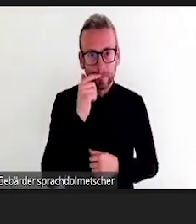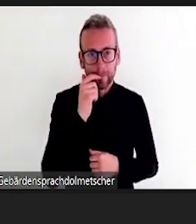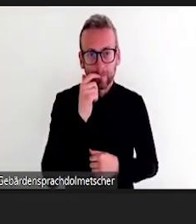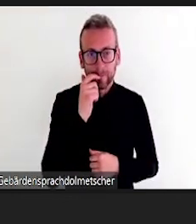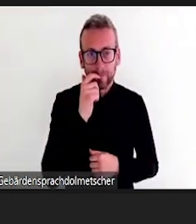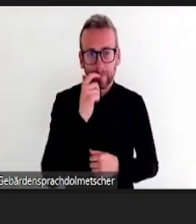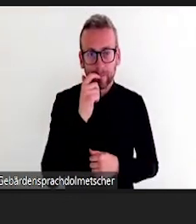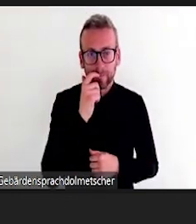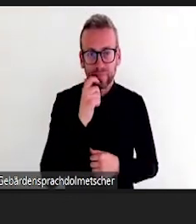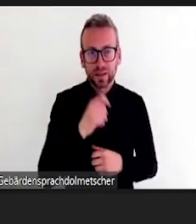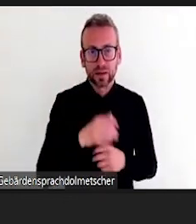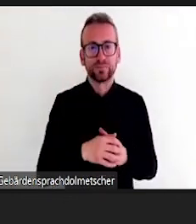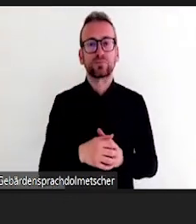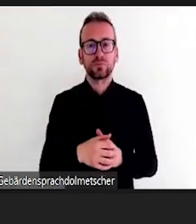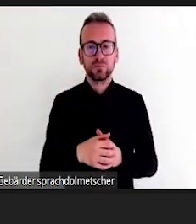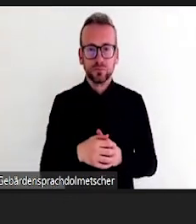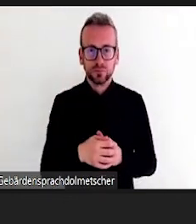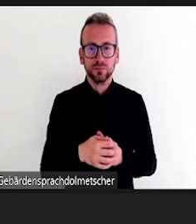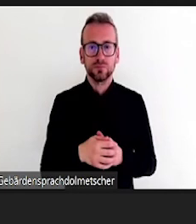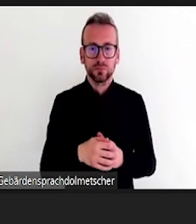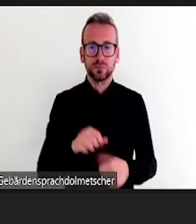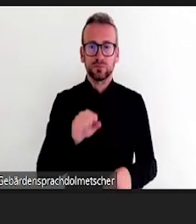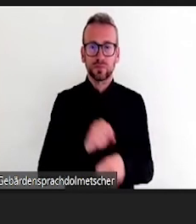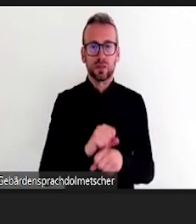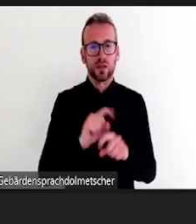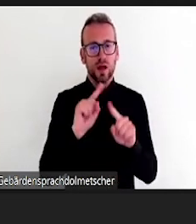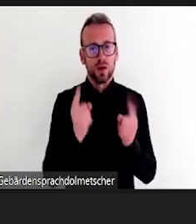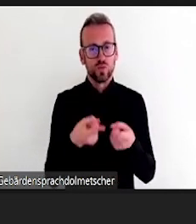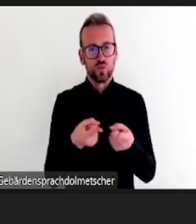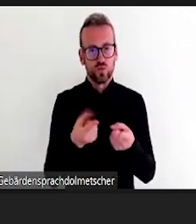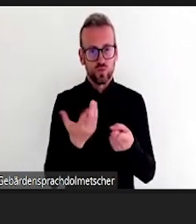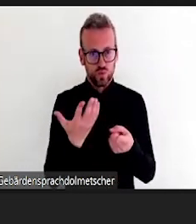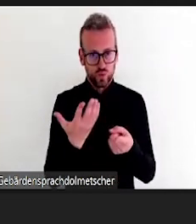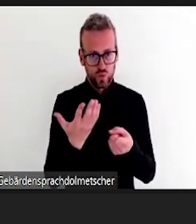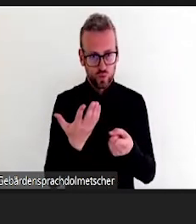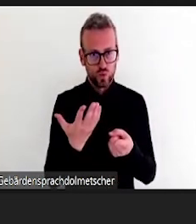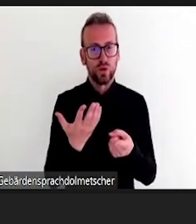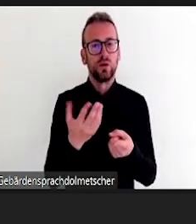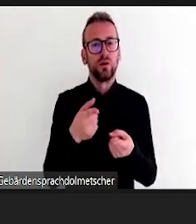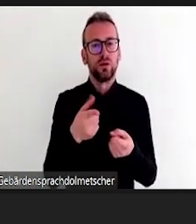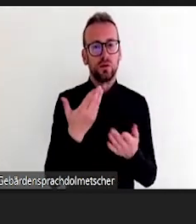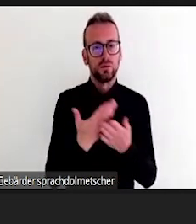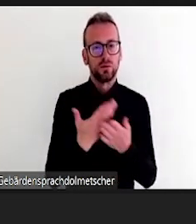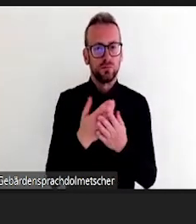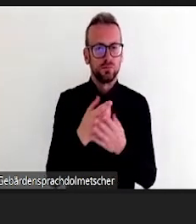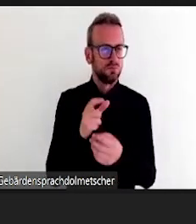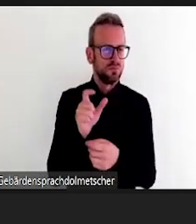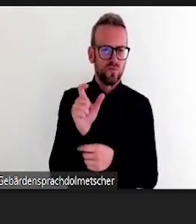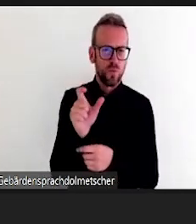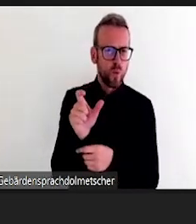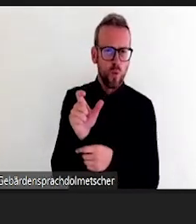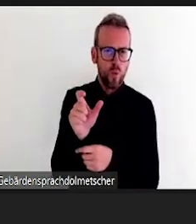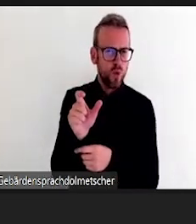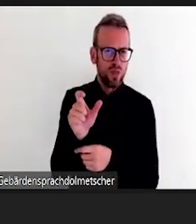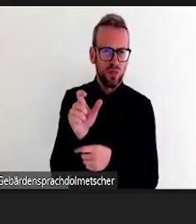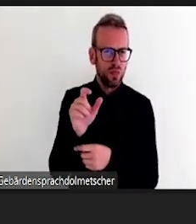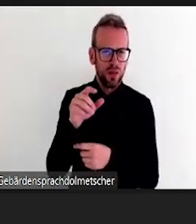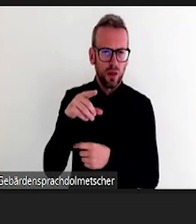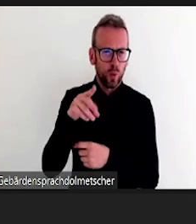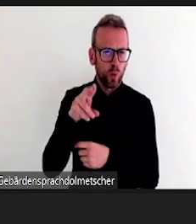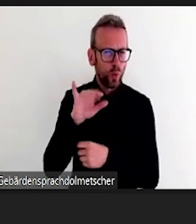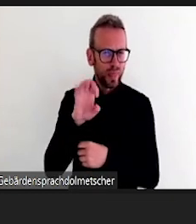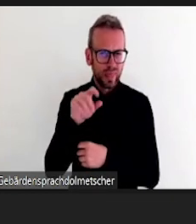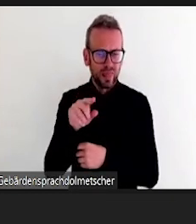etwas, was sich Mail-Nudge nennt. Das sollten Sie auch anklicken können, wenn Sie das Book dann hinterher haben.